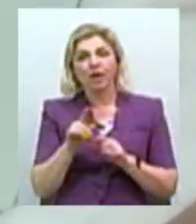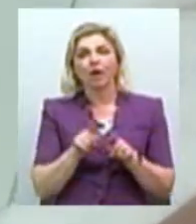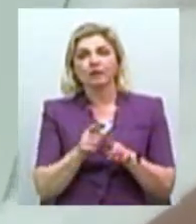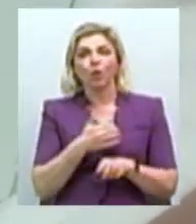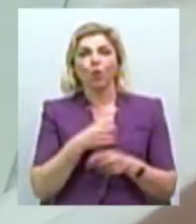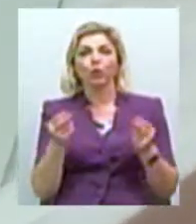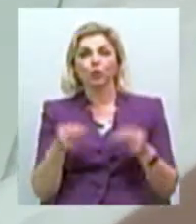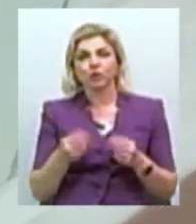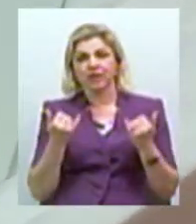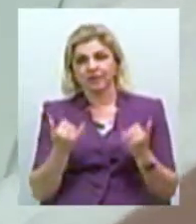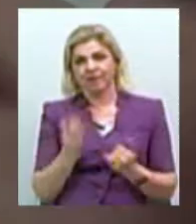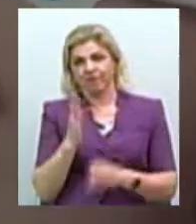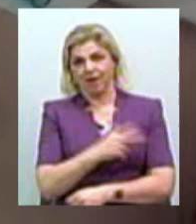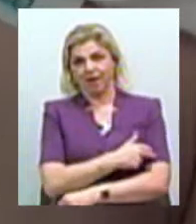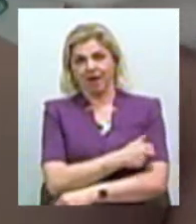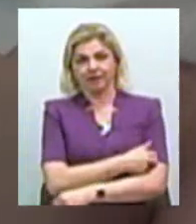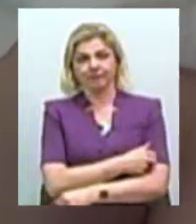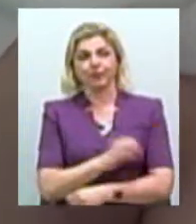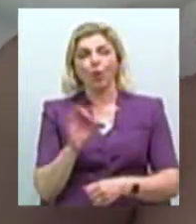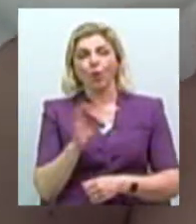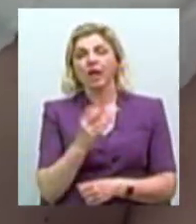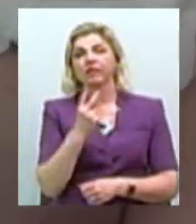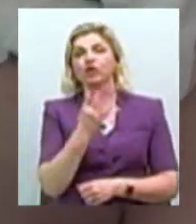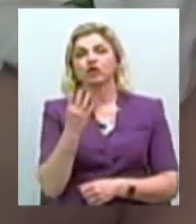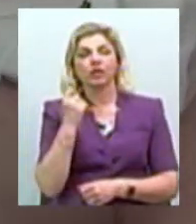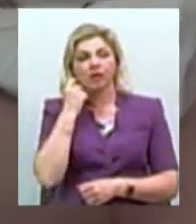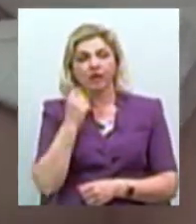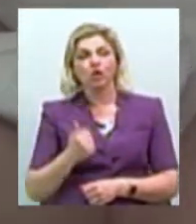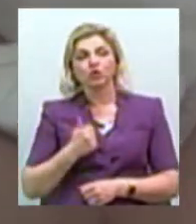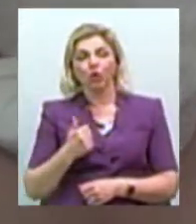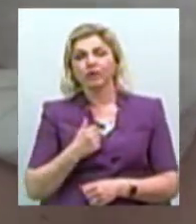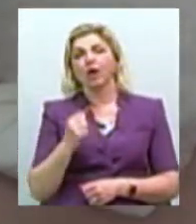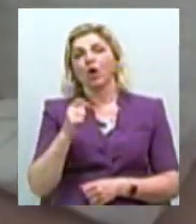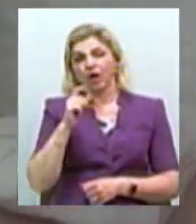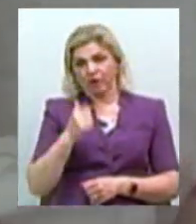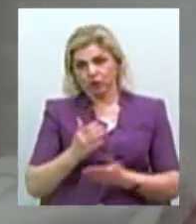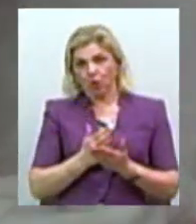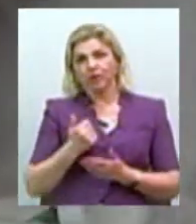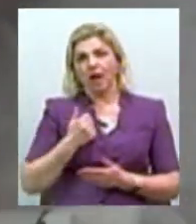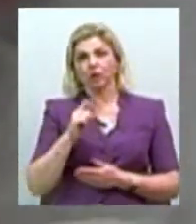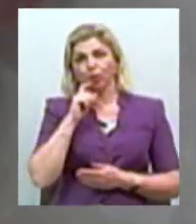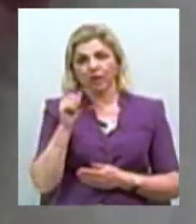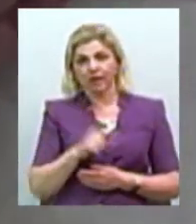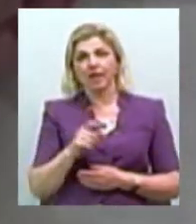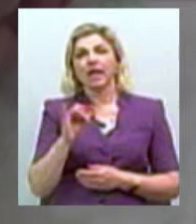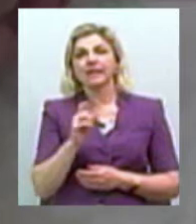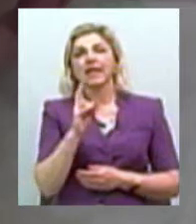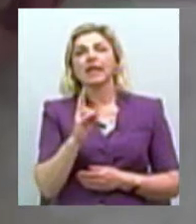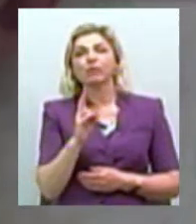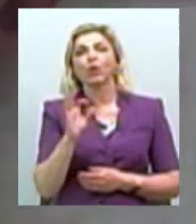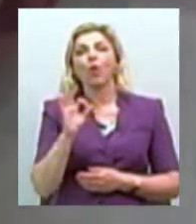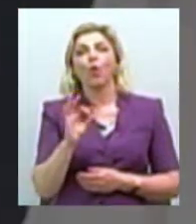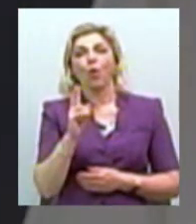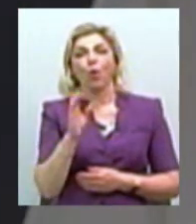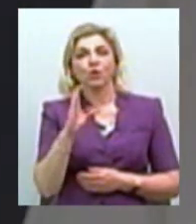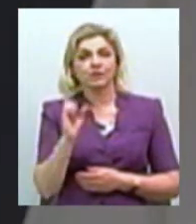одружитися саме зараз у лікарні. Олександру, 24, є солдатом Збройних сил України. Родом з Кінбурської коси, село Покровка.